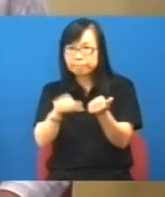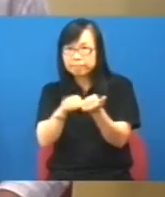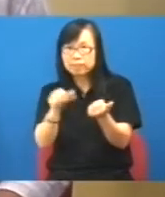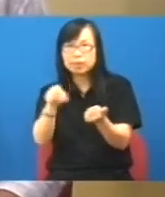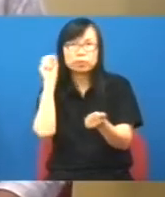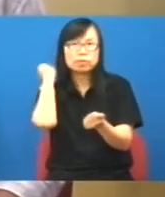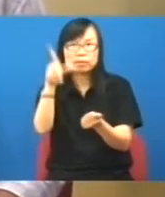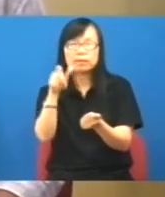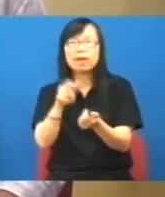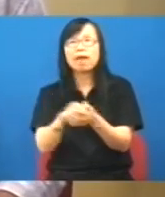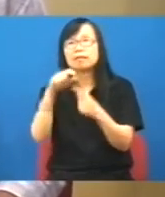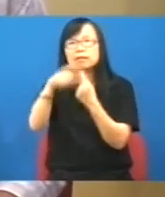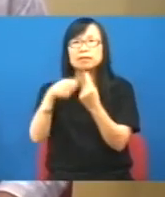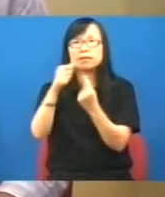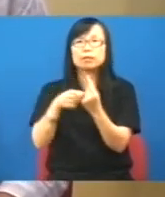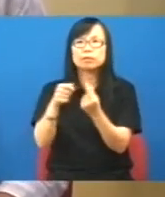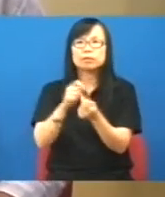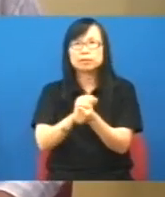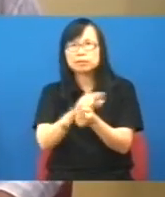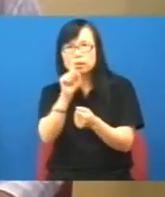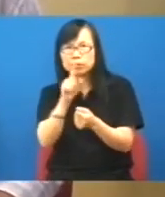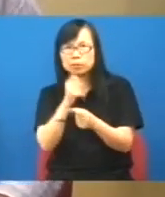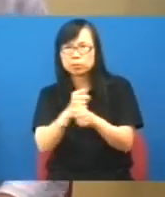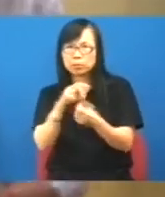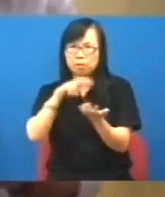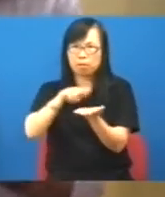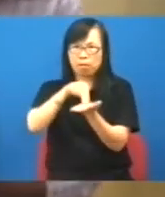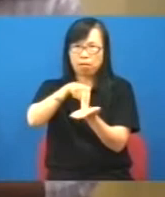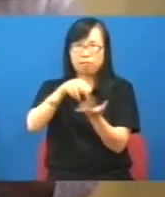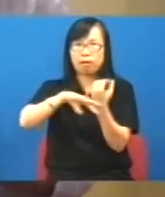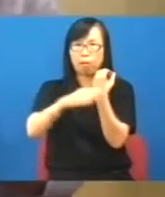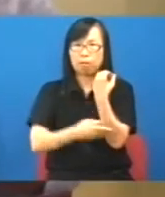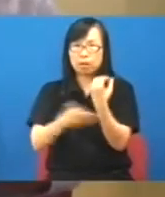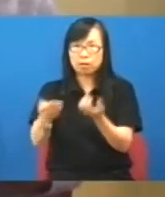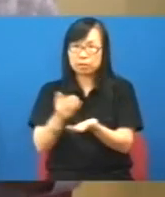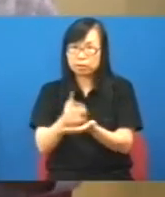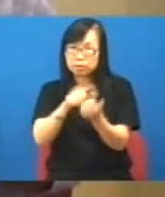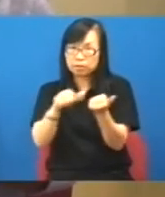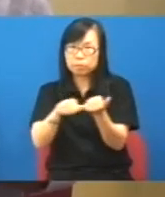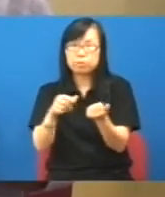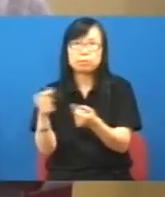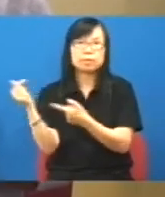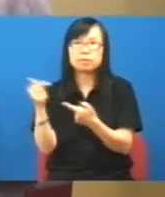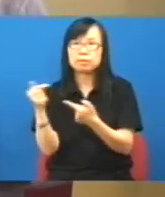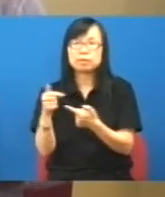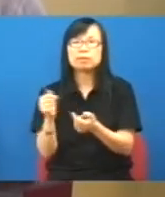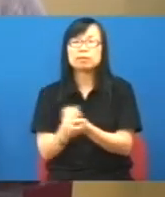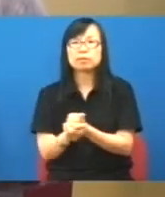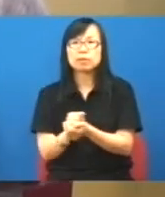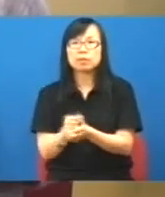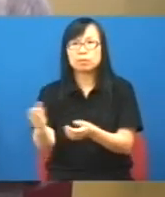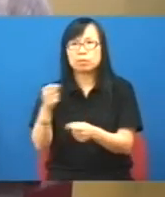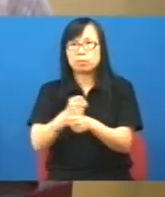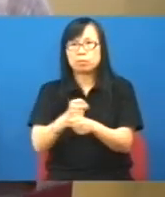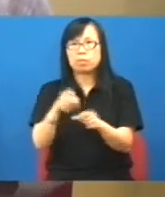有什麼資格有什麼能耐做立法會議員但結果各位議員依然很順利地成為今屆